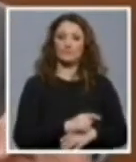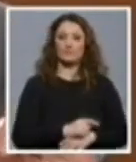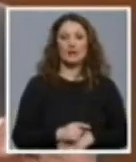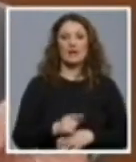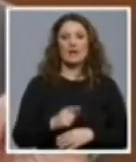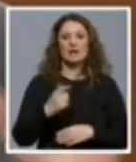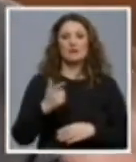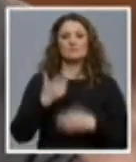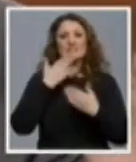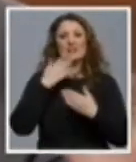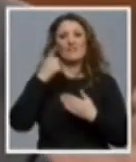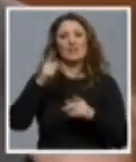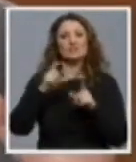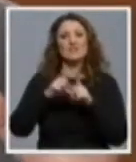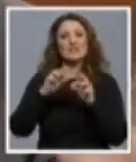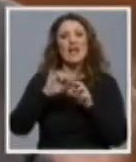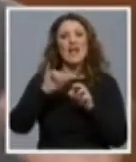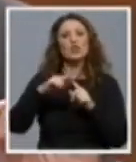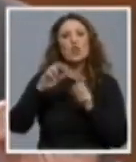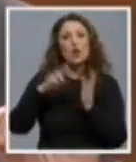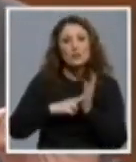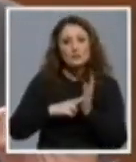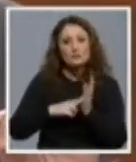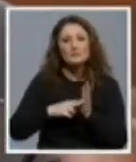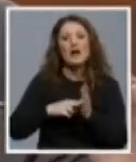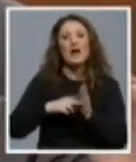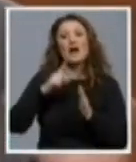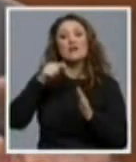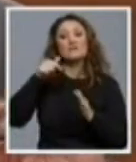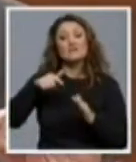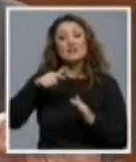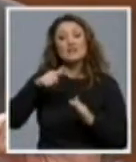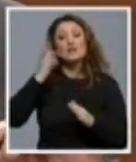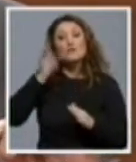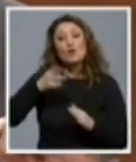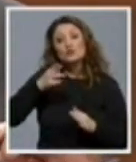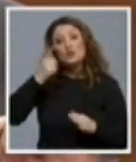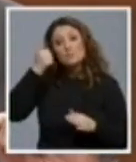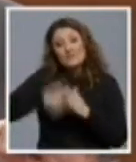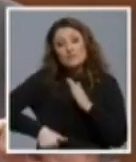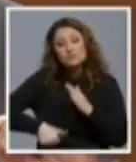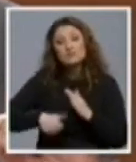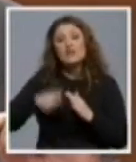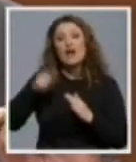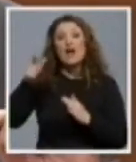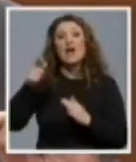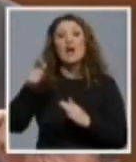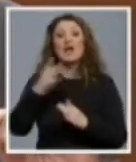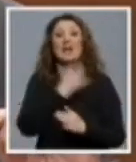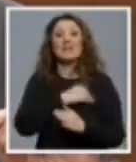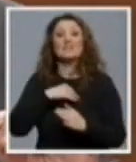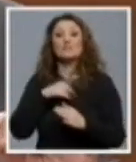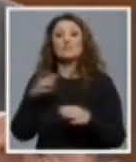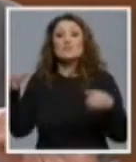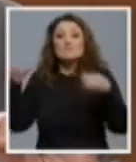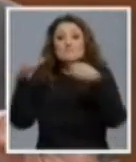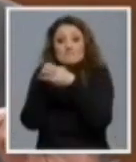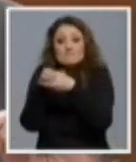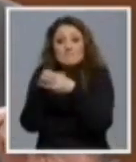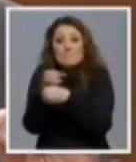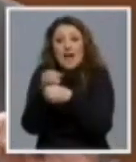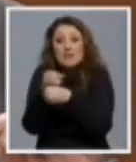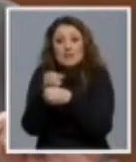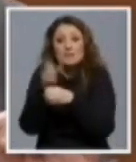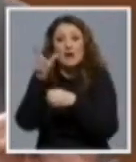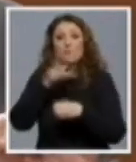Hrvatski su na putu da postanu po prvi put svojoj više stojitoj povijesti da postanu manjina u Bosni i Hercegovini. To se ne